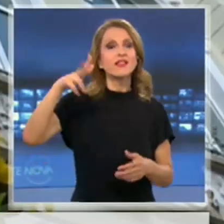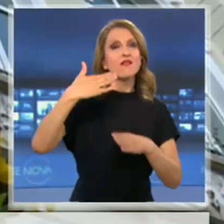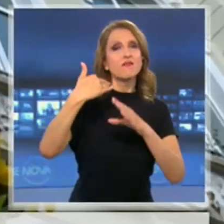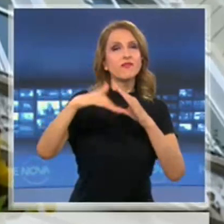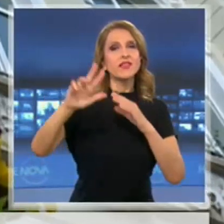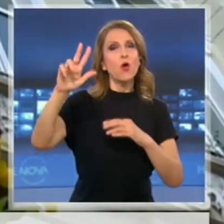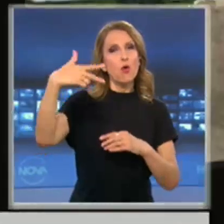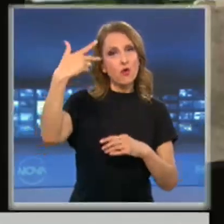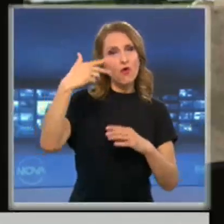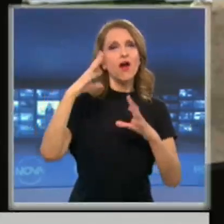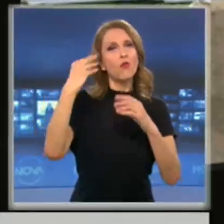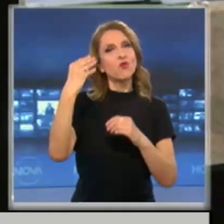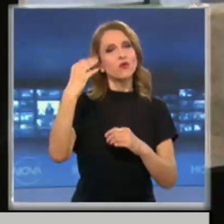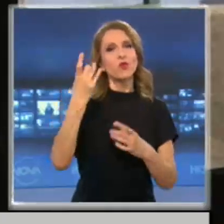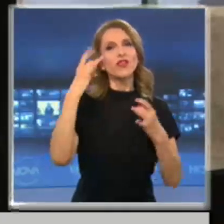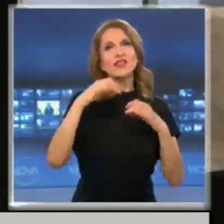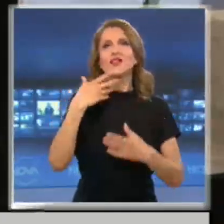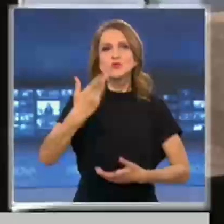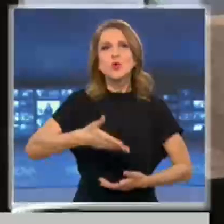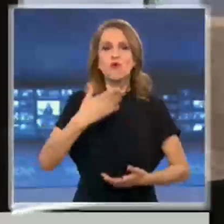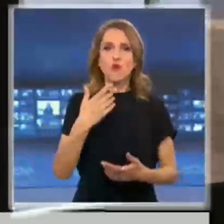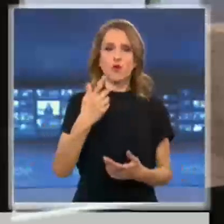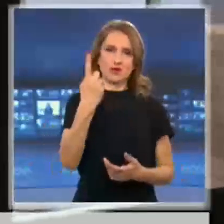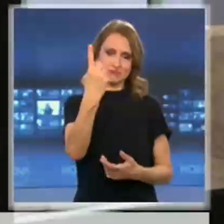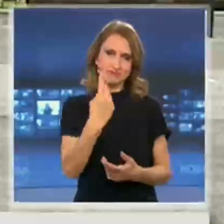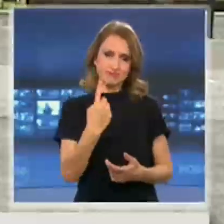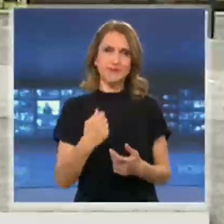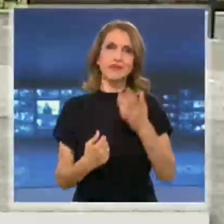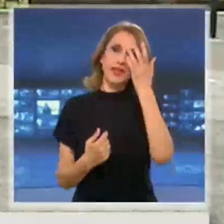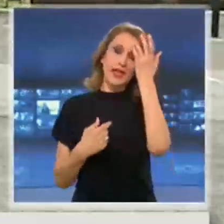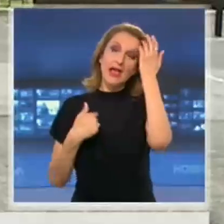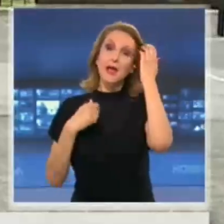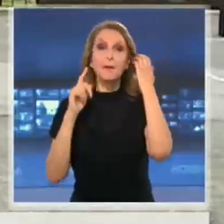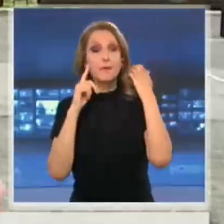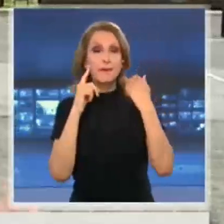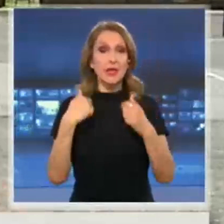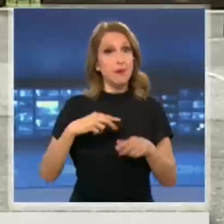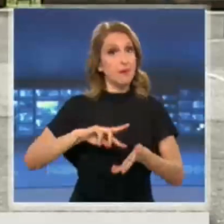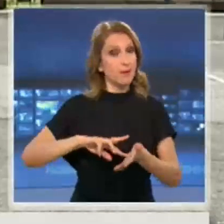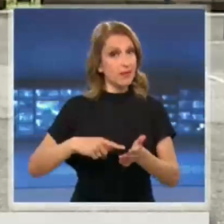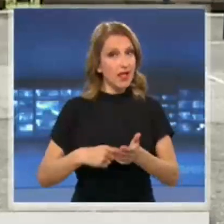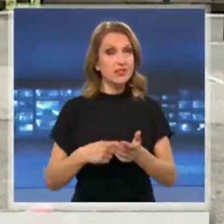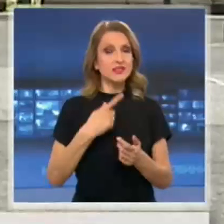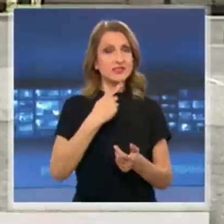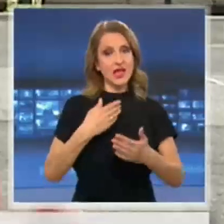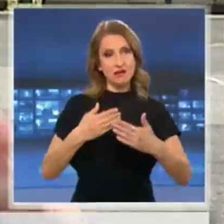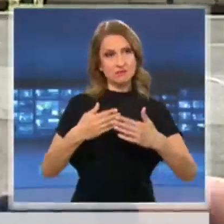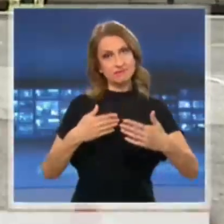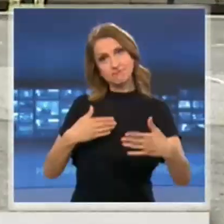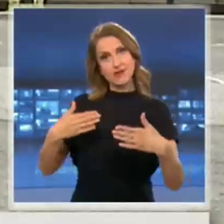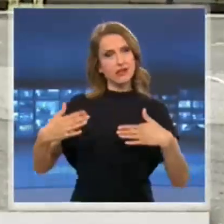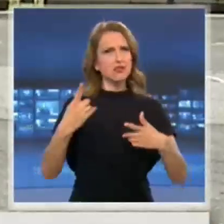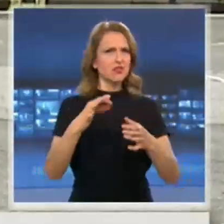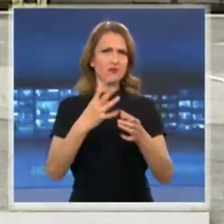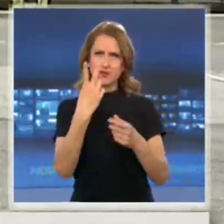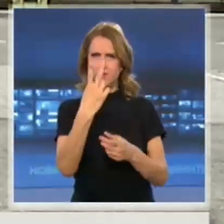класни ръководители. Организацията ще е в ръцете на учителите по физкултура. Предвидили сме разстояние между 2